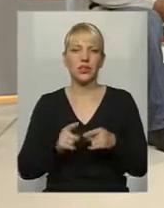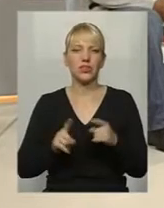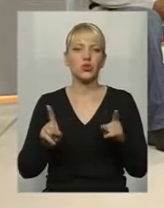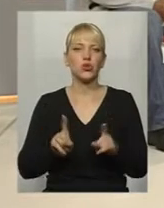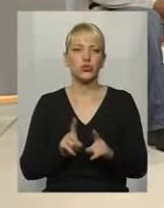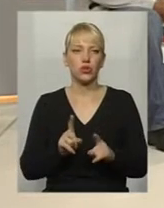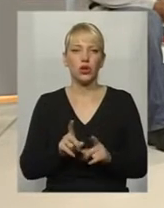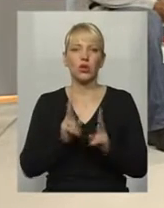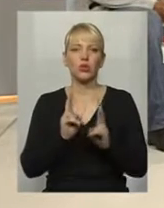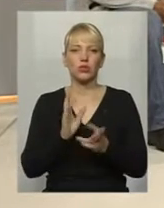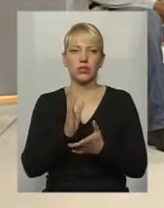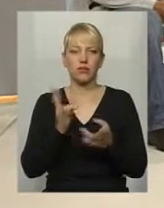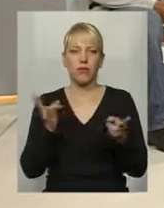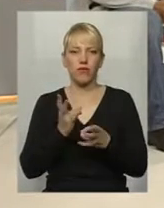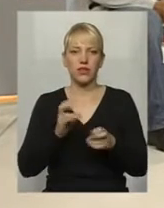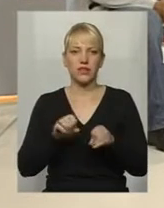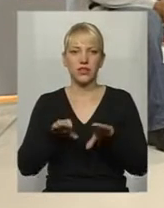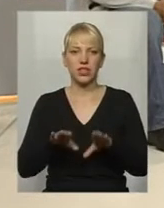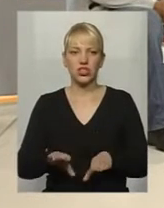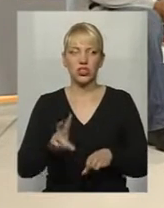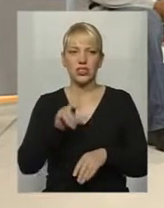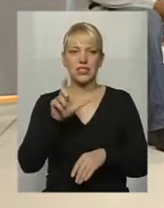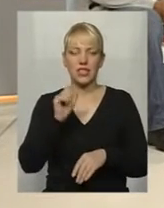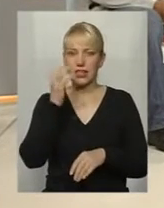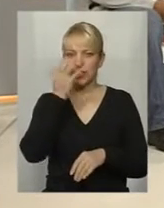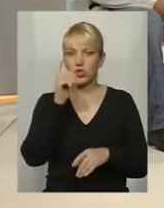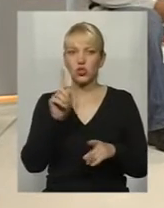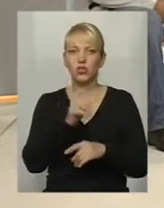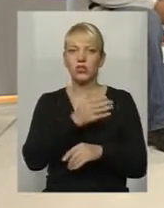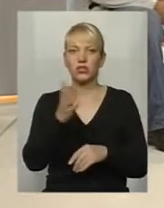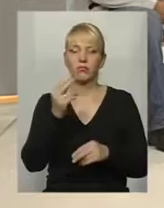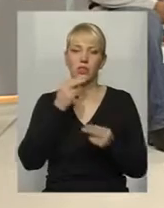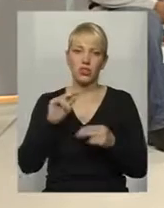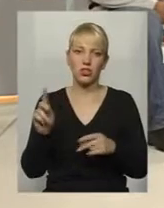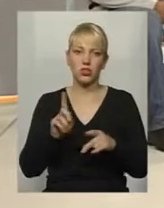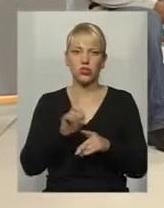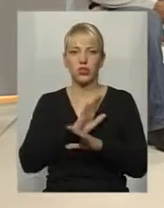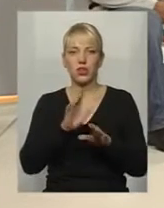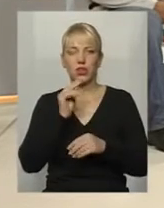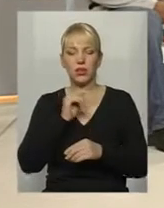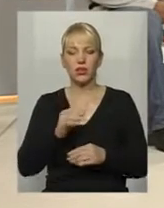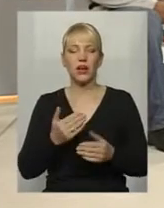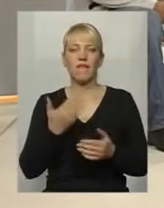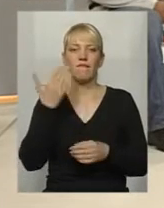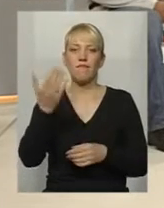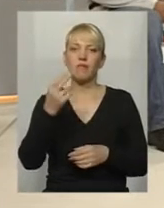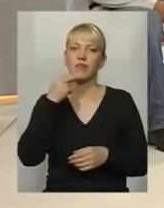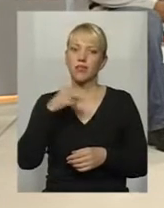хтось має вирішувати за незрячих, що їм краще чи що їм не краще. Наприклад, вам краще